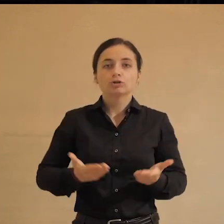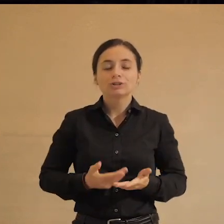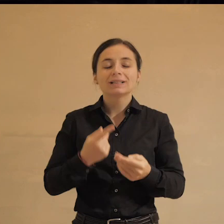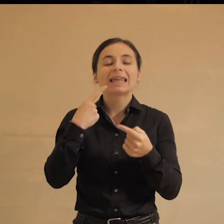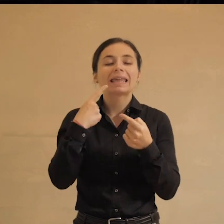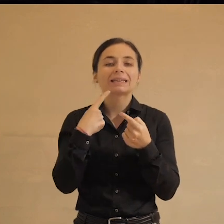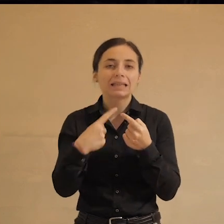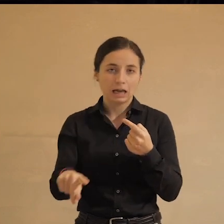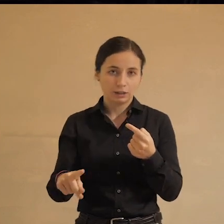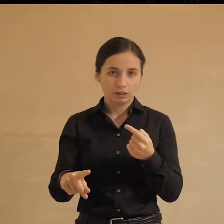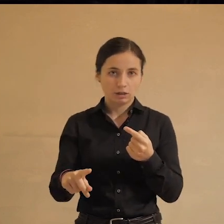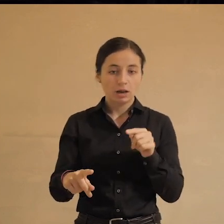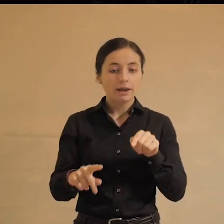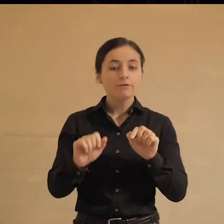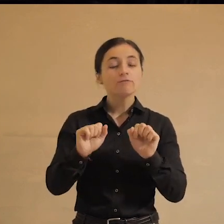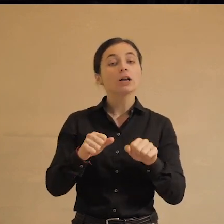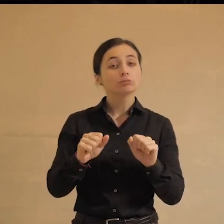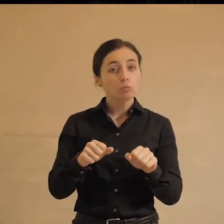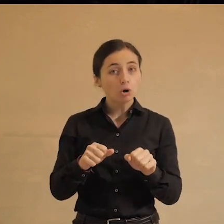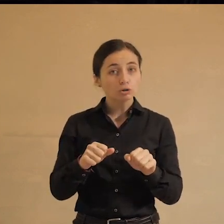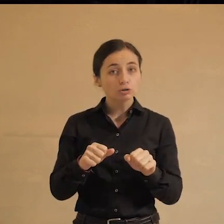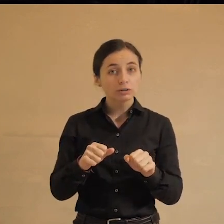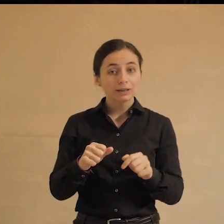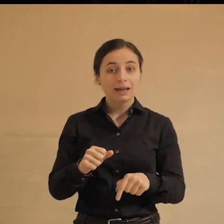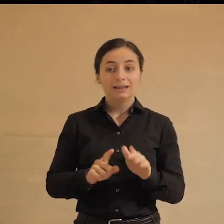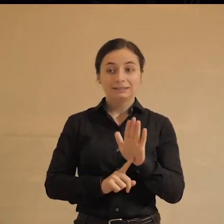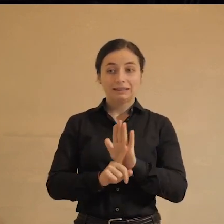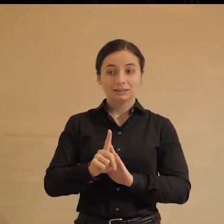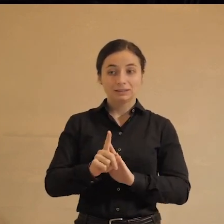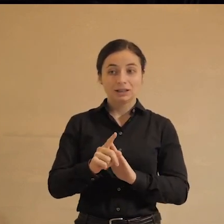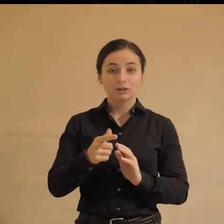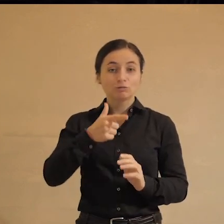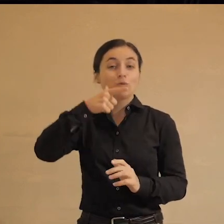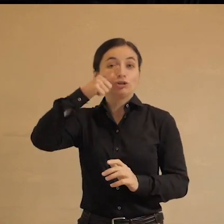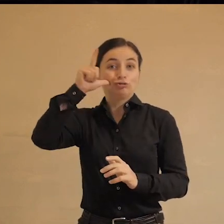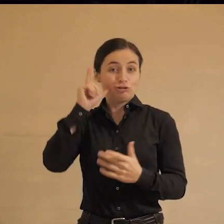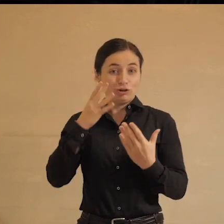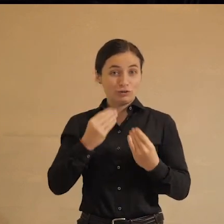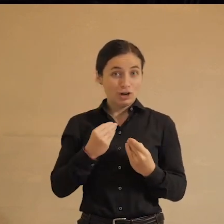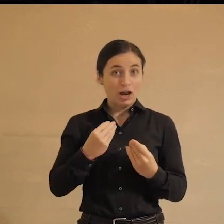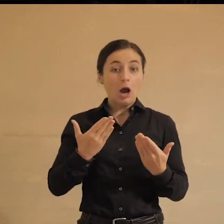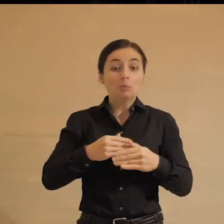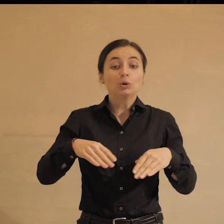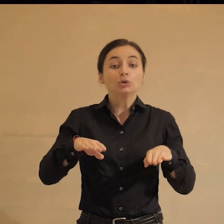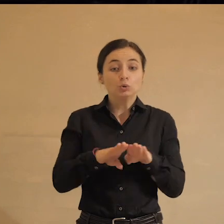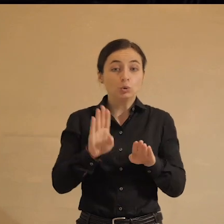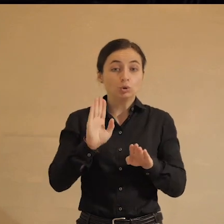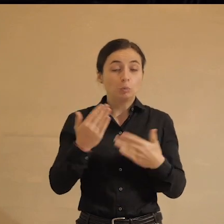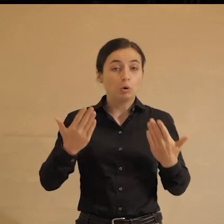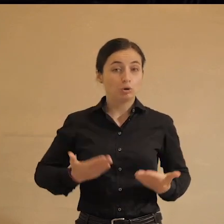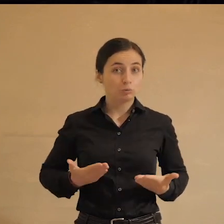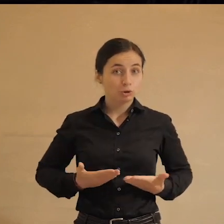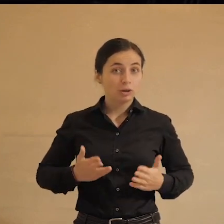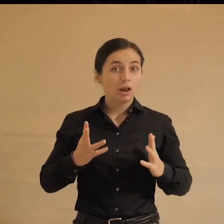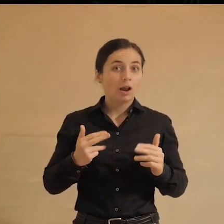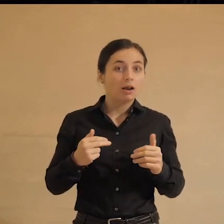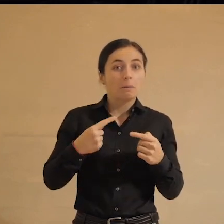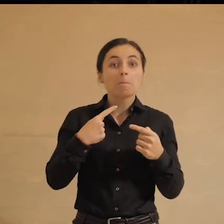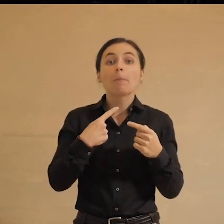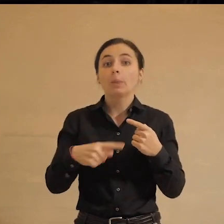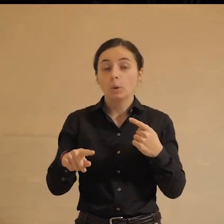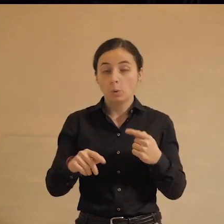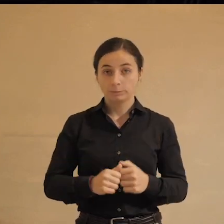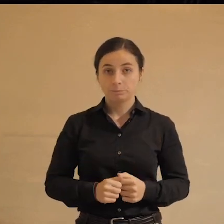иначе. И, возможно, начиная с позы вчерашнего дня, мы тоже будем жить уже как-то по-другому.